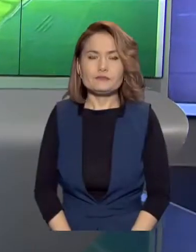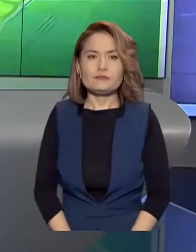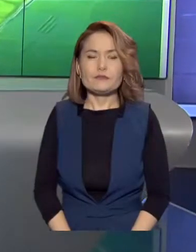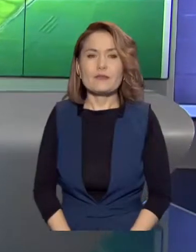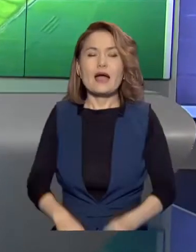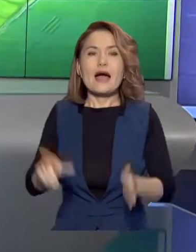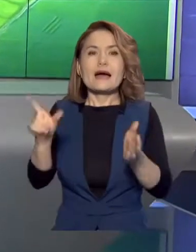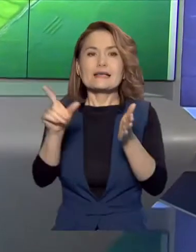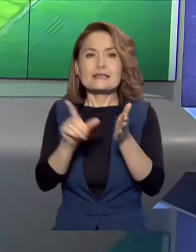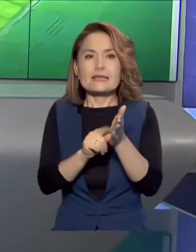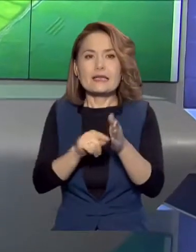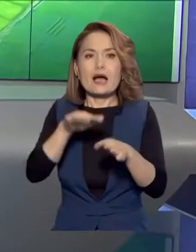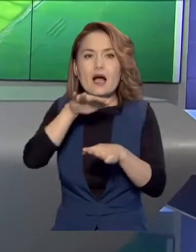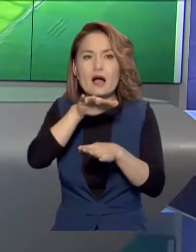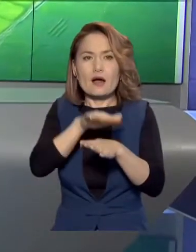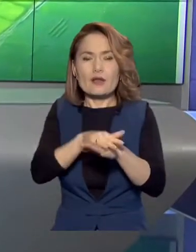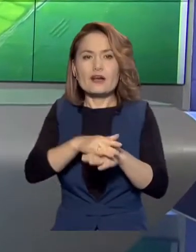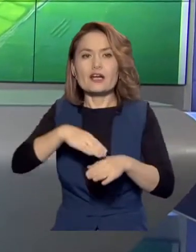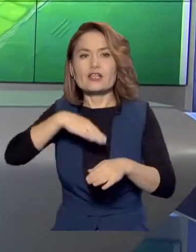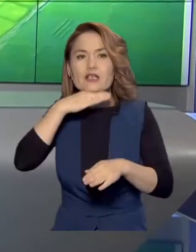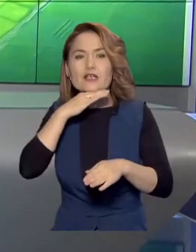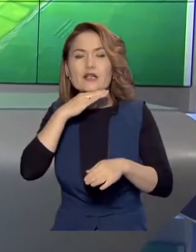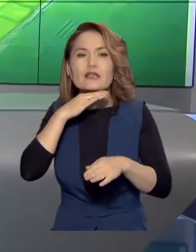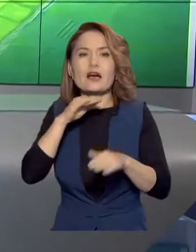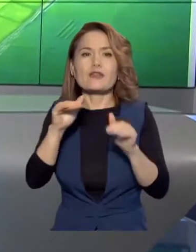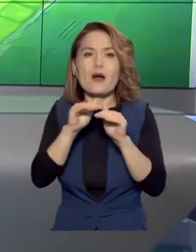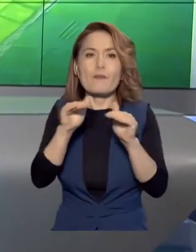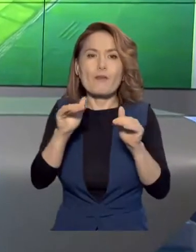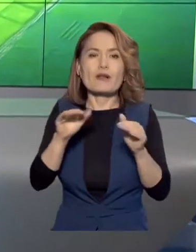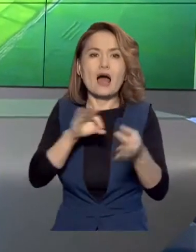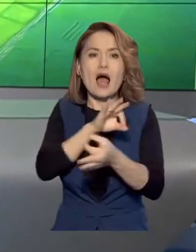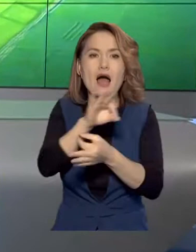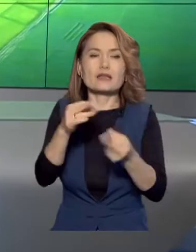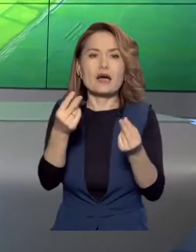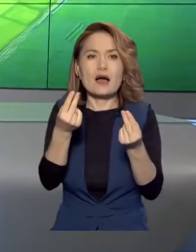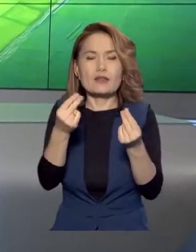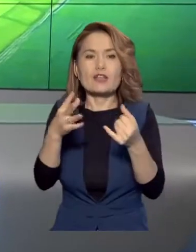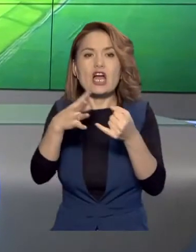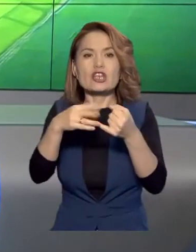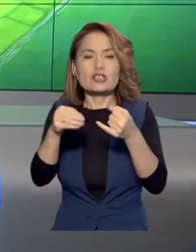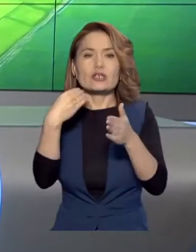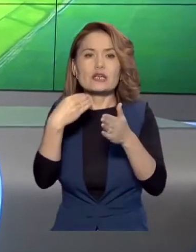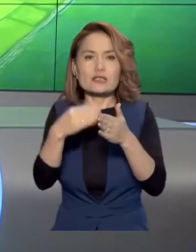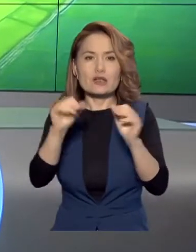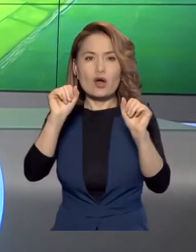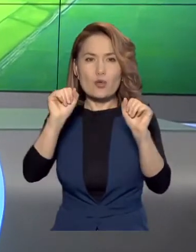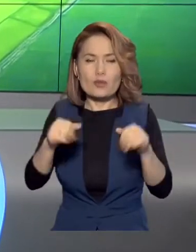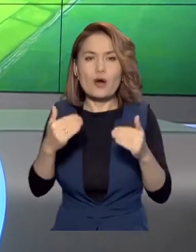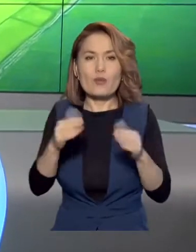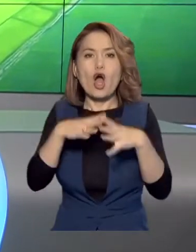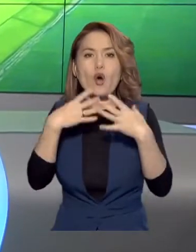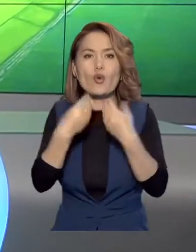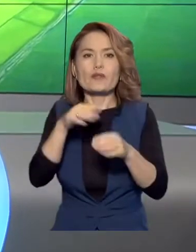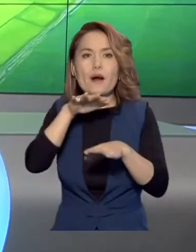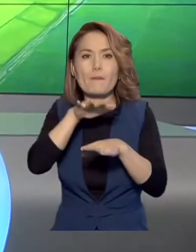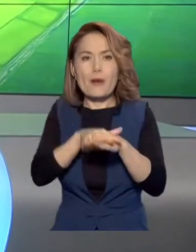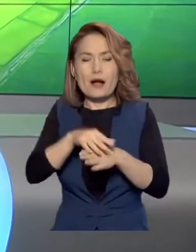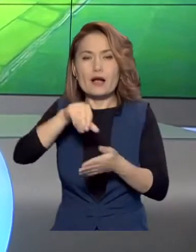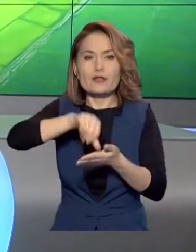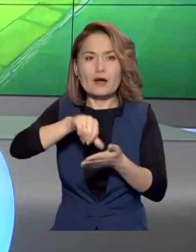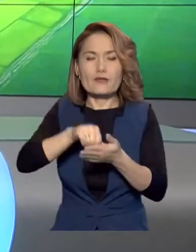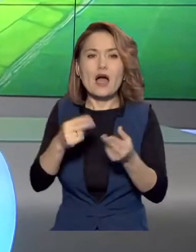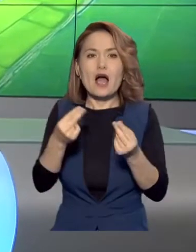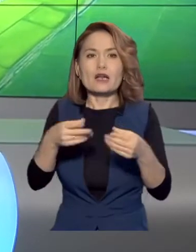Зейнета қорындағы жеткілікті мөшерден артылған қаржыға жер телімін сатывалуға болады. Бұл туралы ұлтпасы банк өкілдері